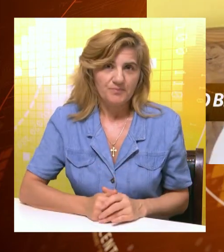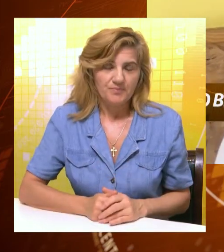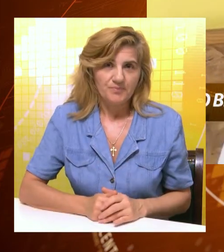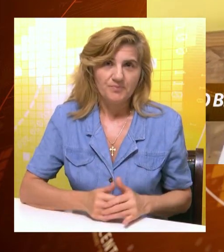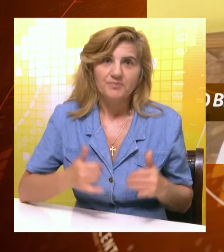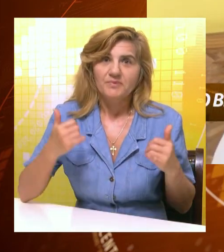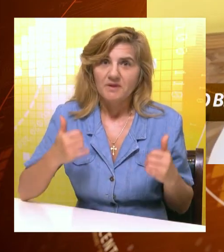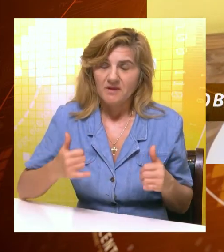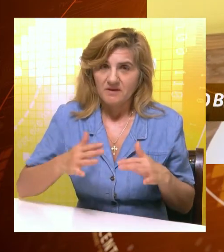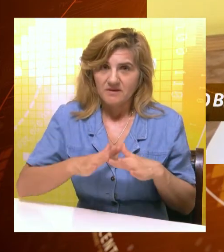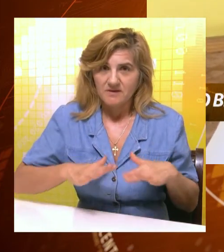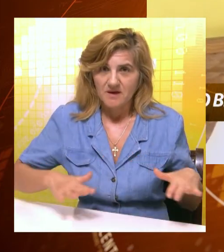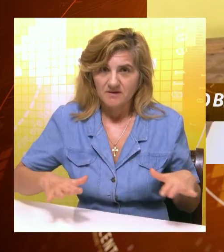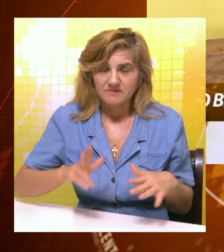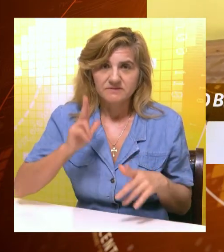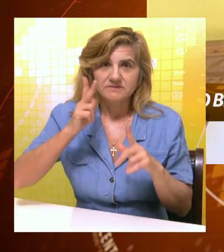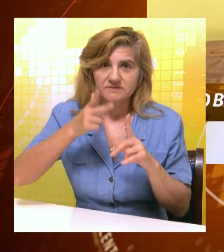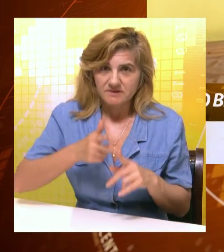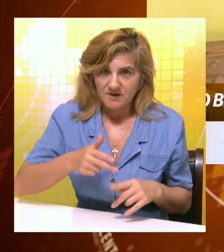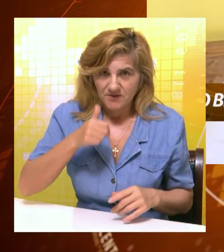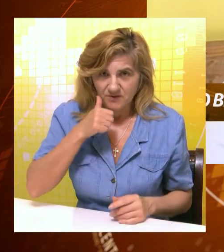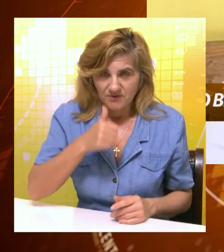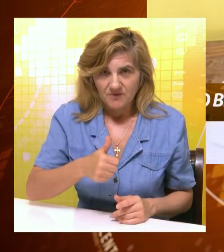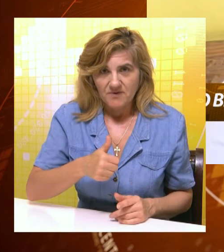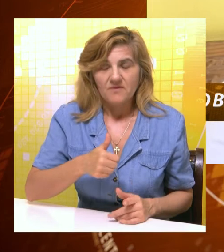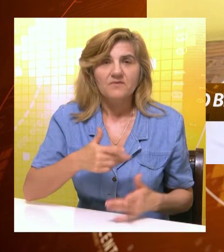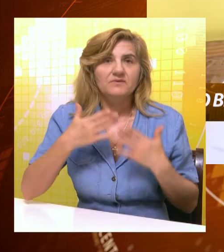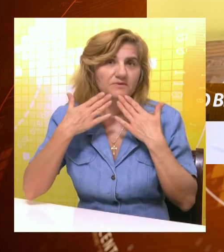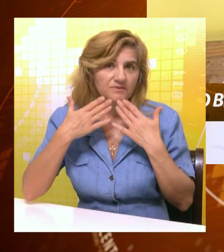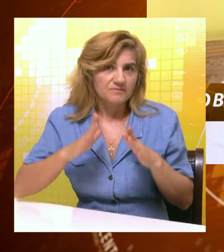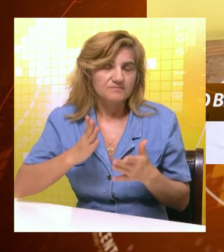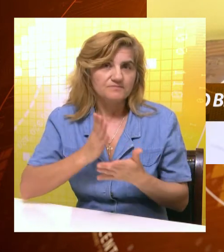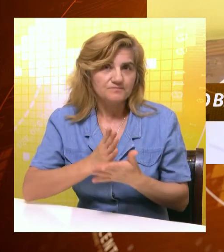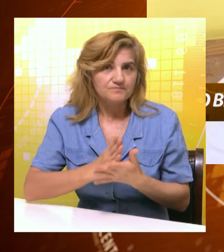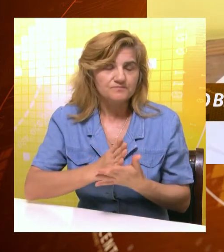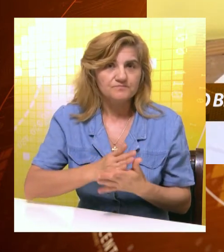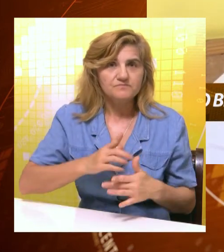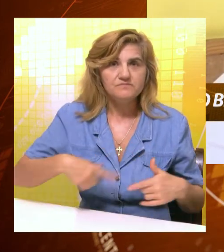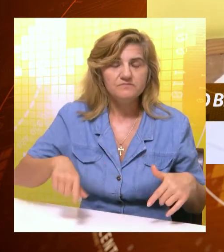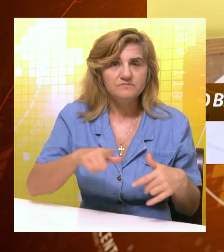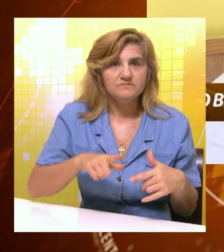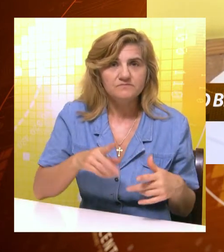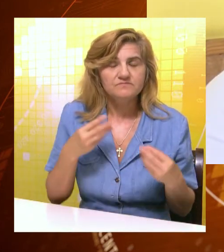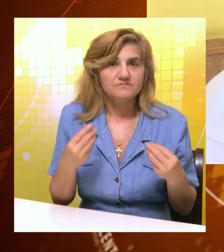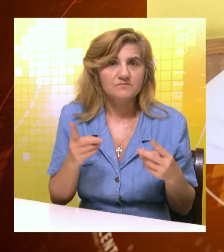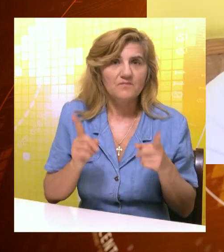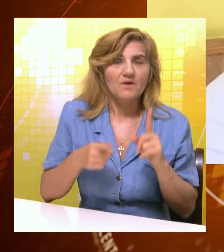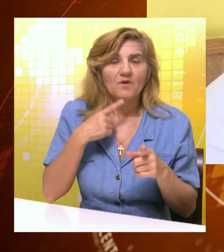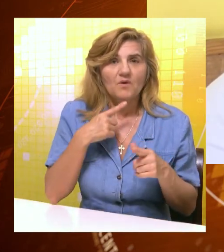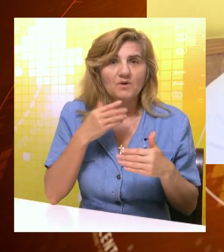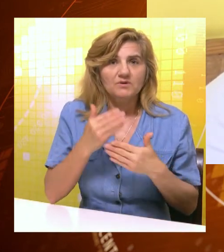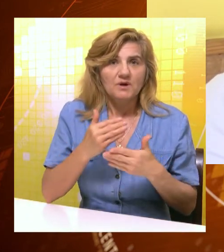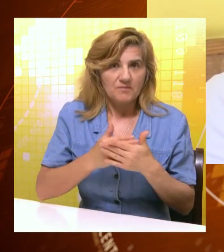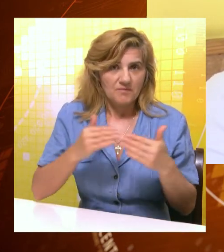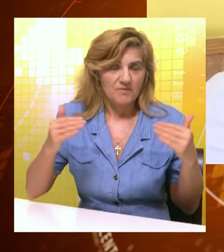rade učenici kombinovani test. Sva tri dana su protekle u najboljem redu i u skladu sa, kako vi kažete,